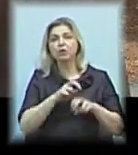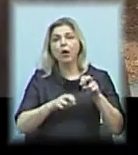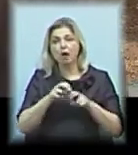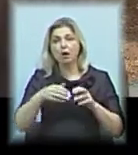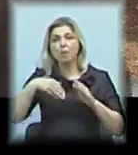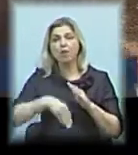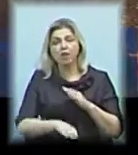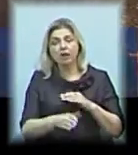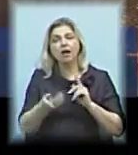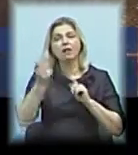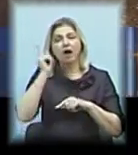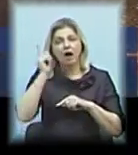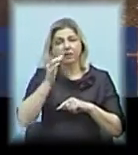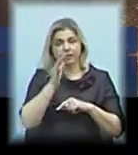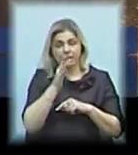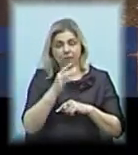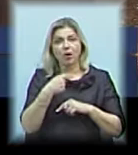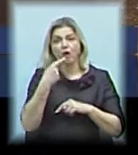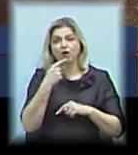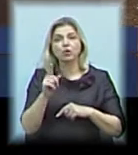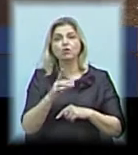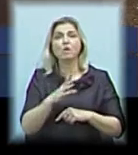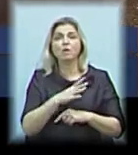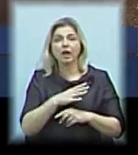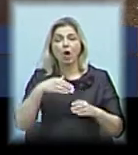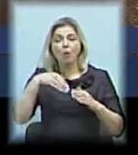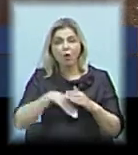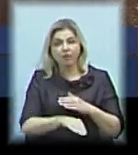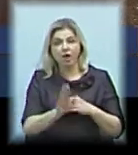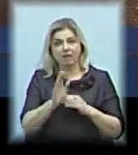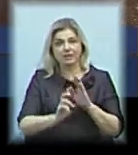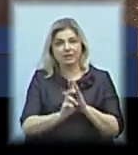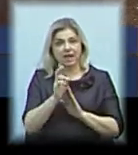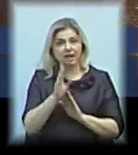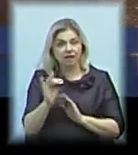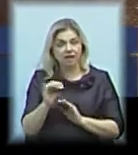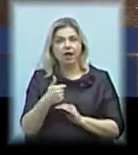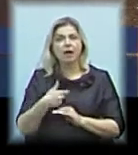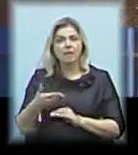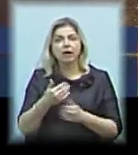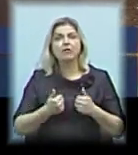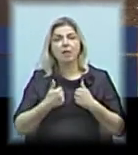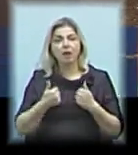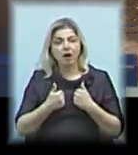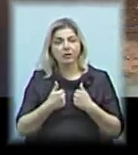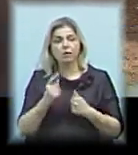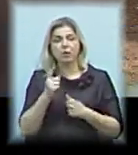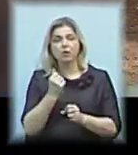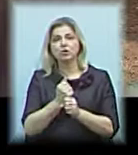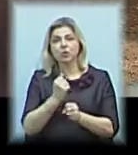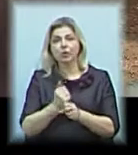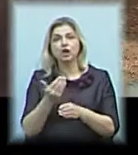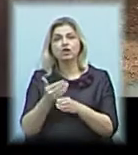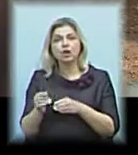тому що з давніх давен говорять, що були підвали в церкві, і ми всіляко намагалися. Тому що ми зробили в цій